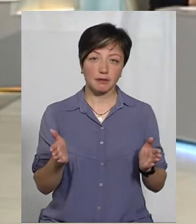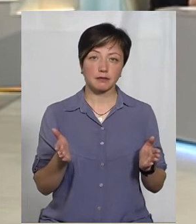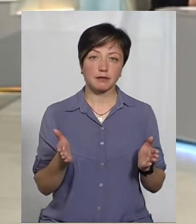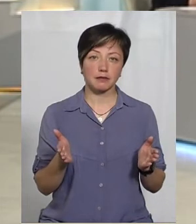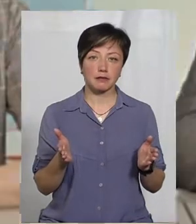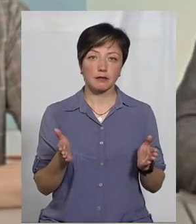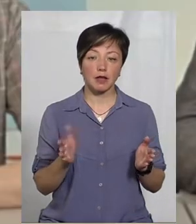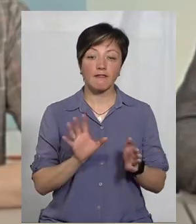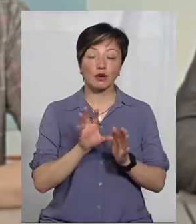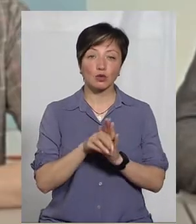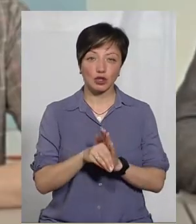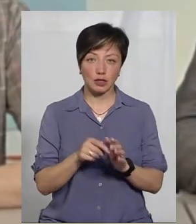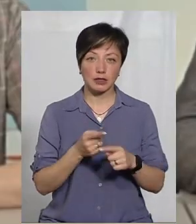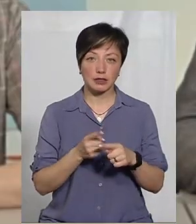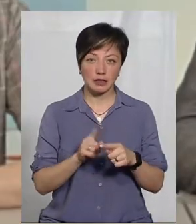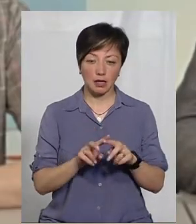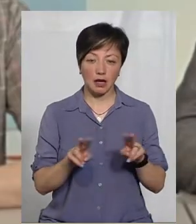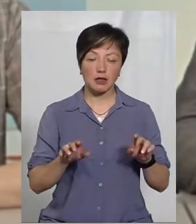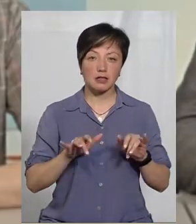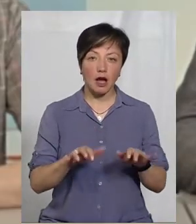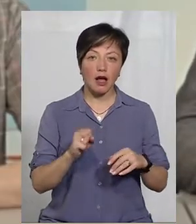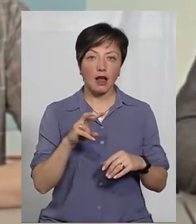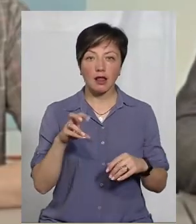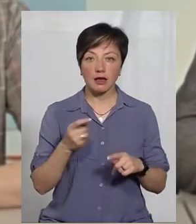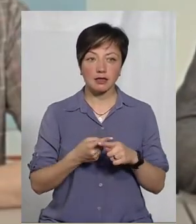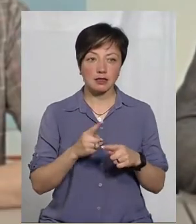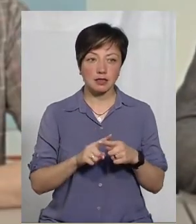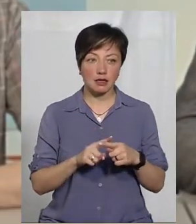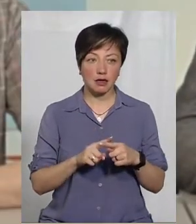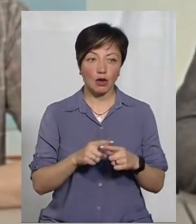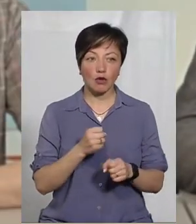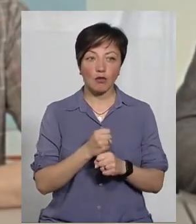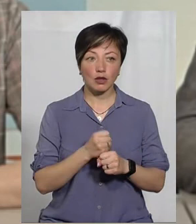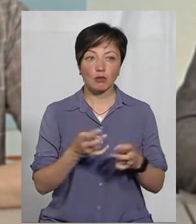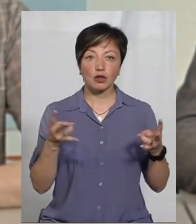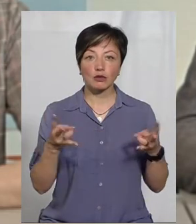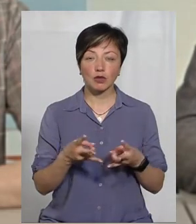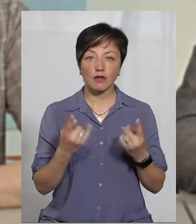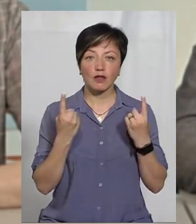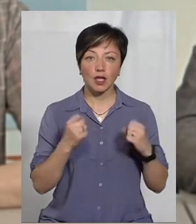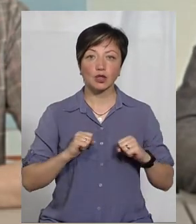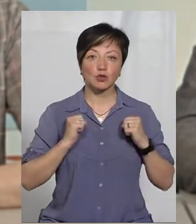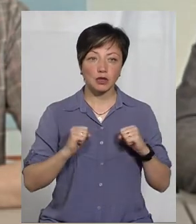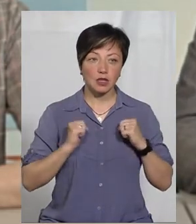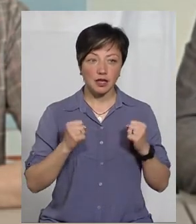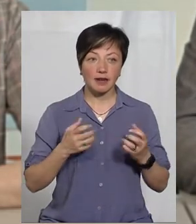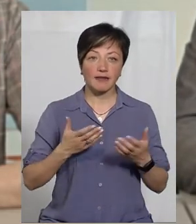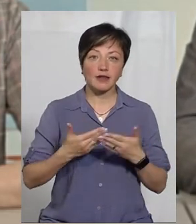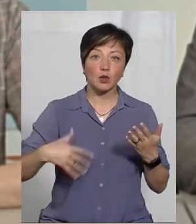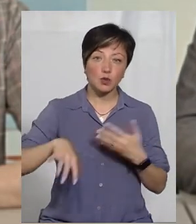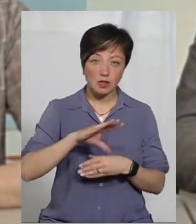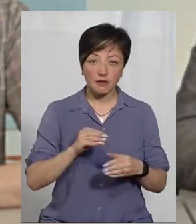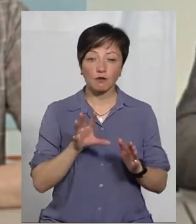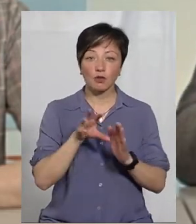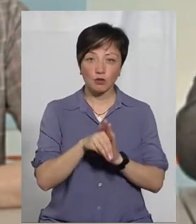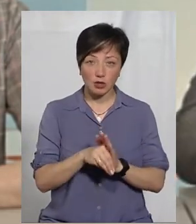включити як захід. Але це, знаєте, така робота, яка потребує дуже великих зусиль від усіх, в